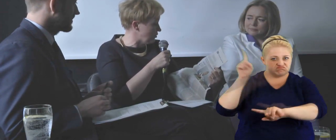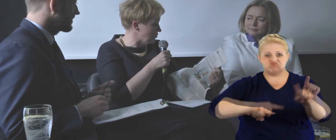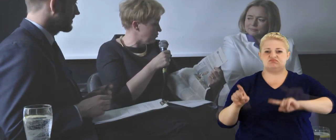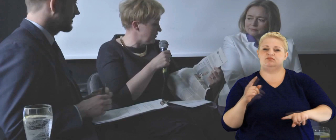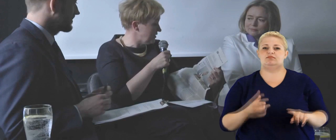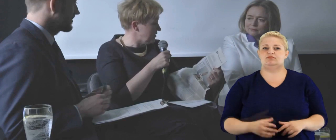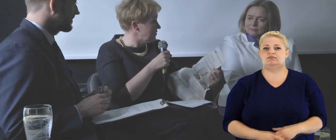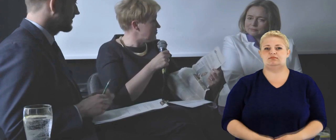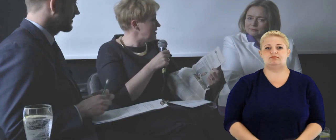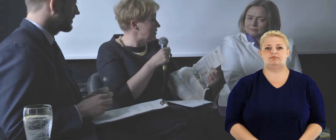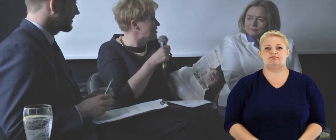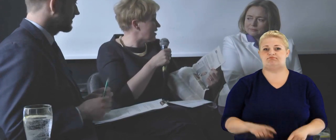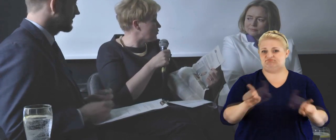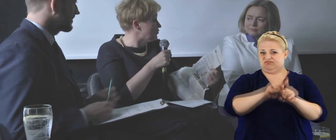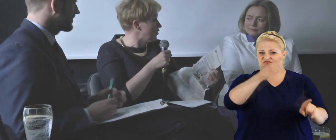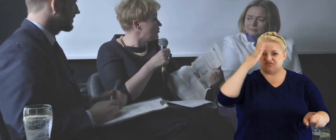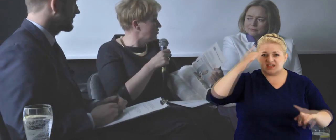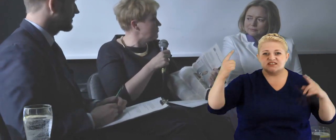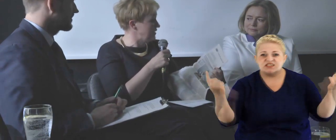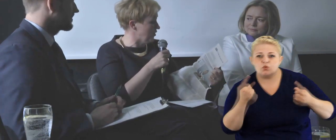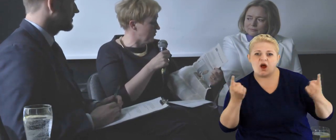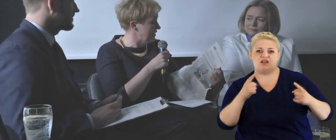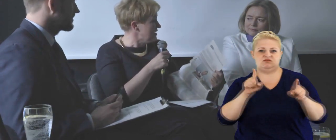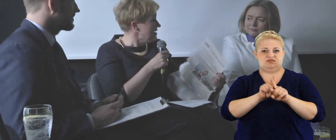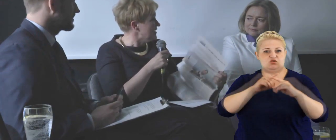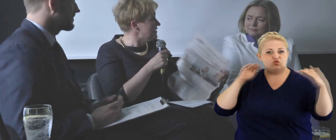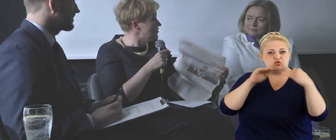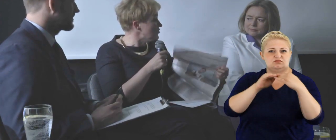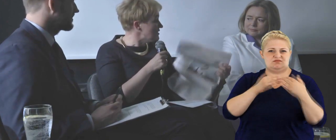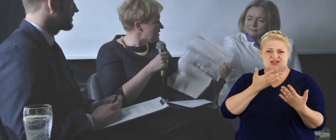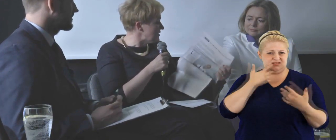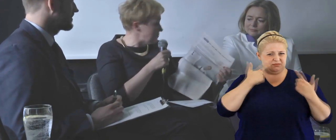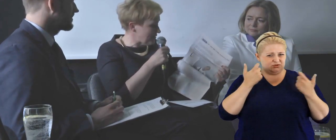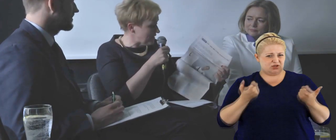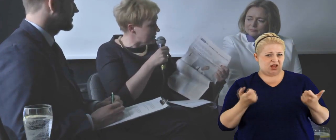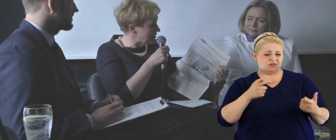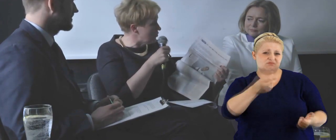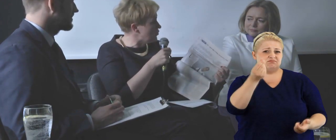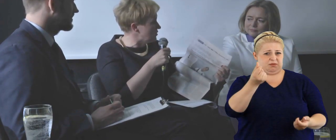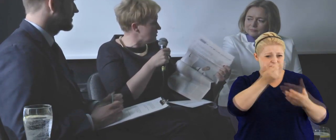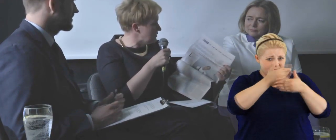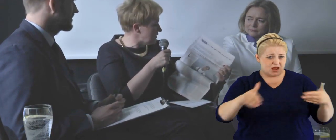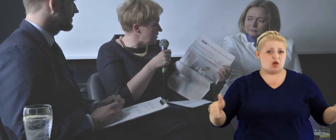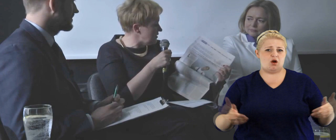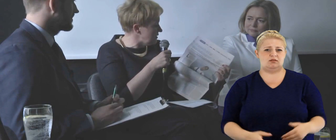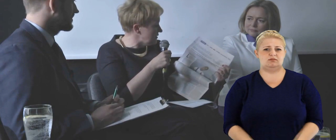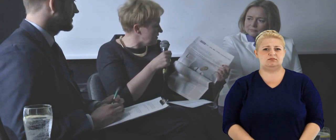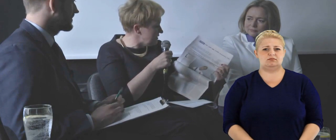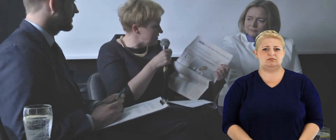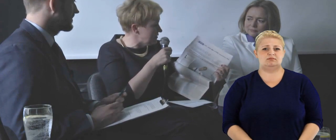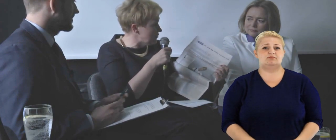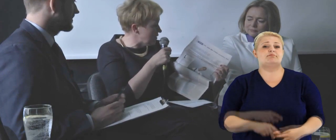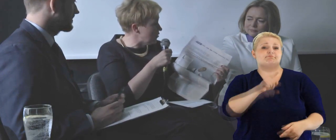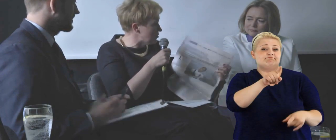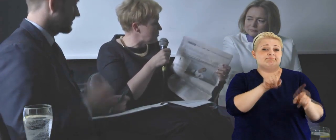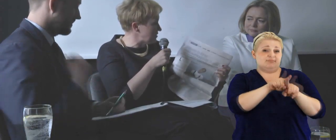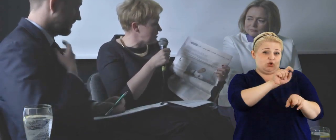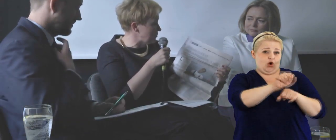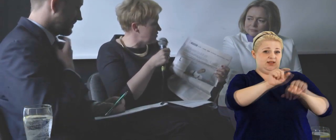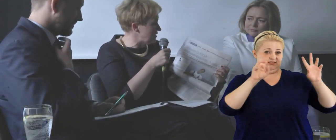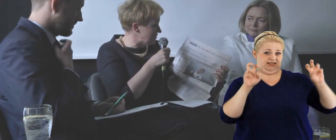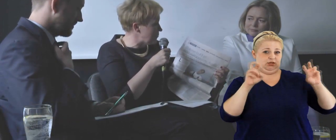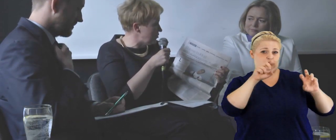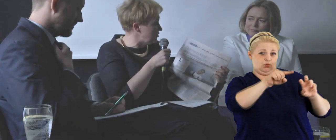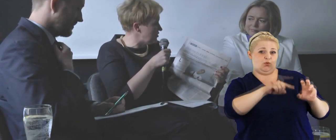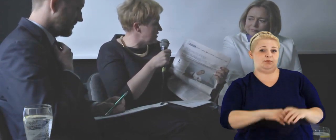właściwych osób. Nie ma żartów, chodzi o miliony. No to jest taki, prawda, tytuł i lity, którego możemy